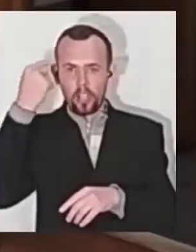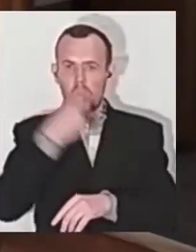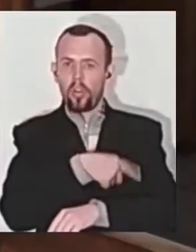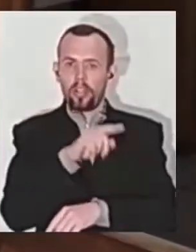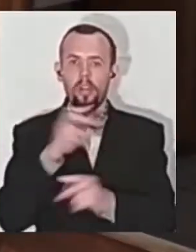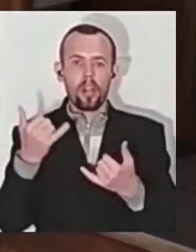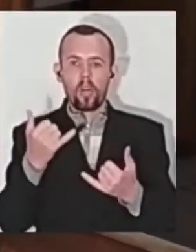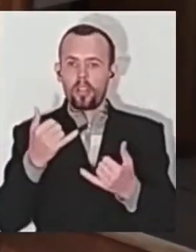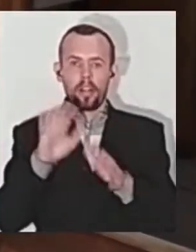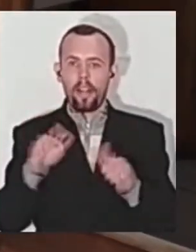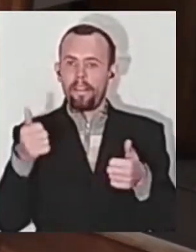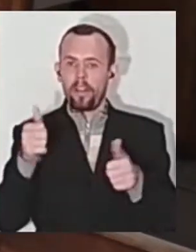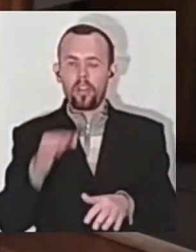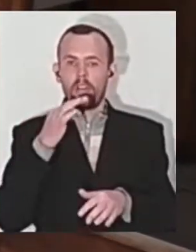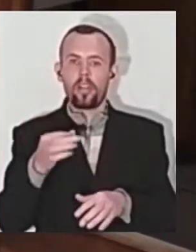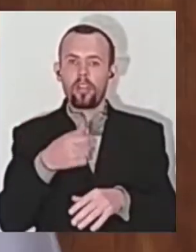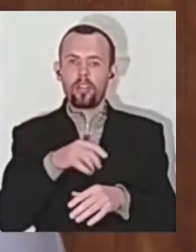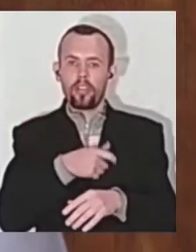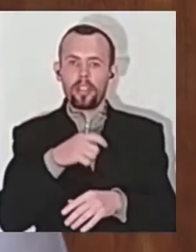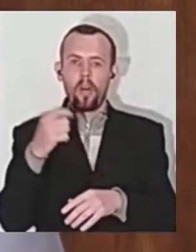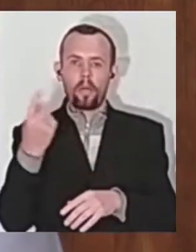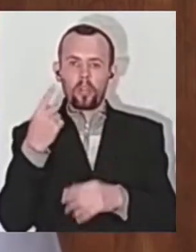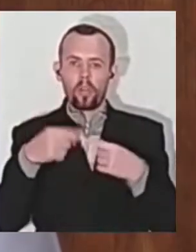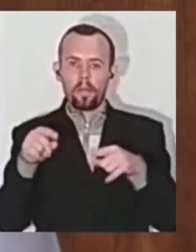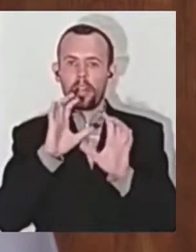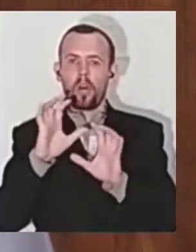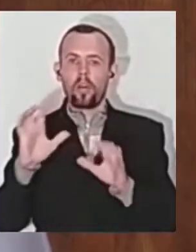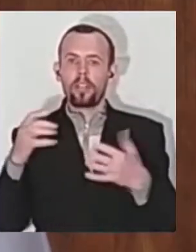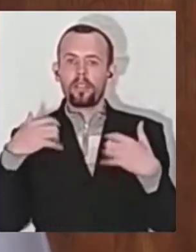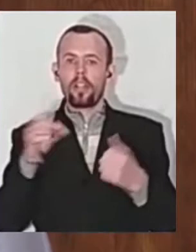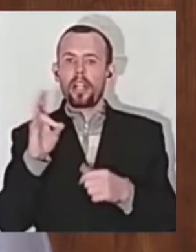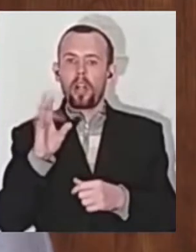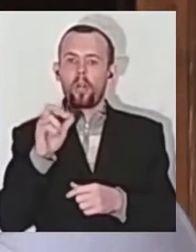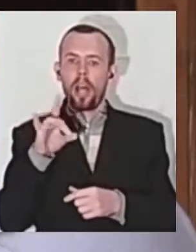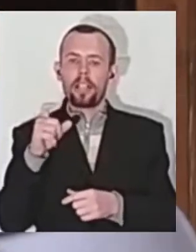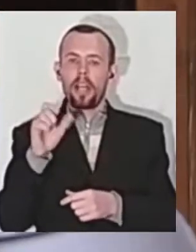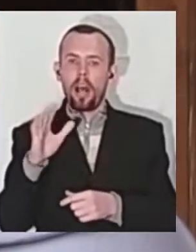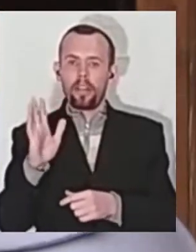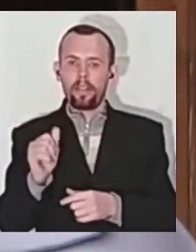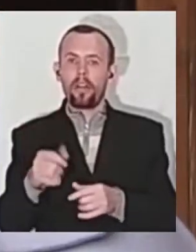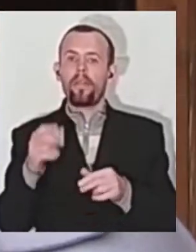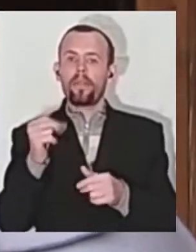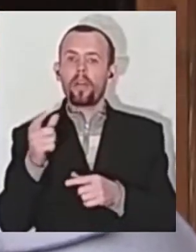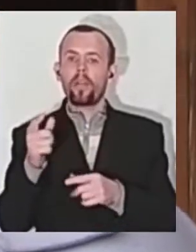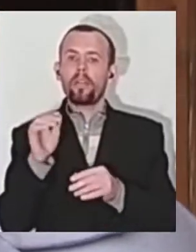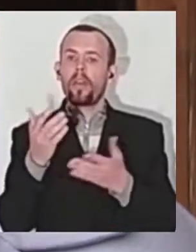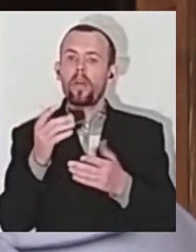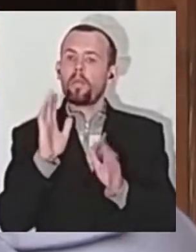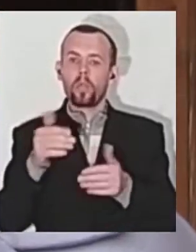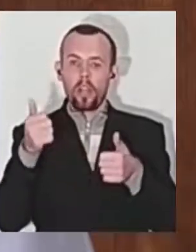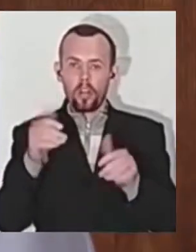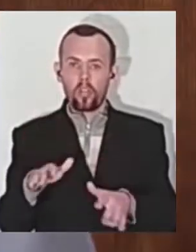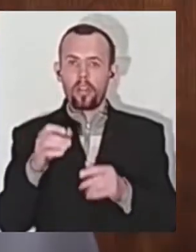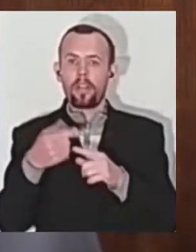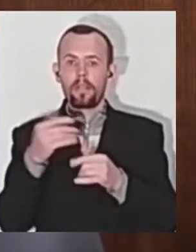вирішили, каже очільниця обласного департаменту охорони здоров'я Наталія Одарій Захар'єва. Та додає, поки не буде рішення, з медзакладу їх не